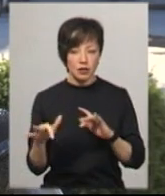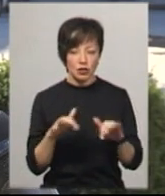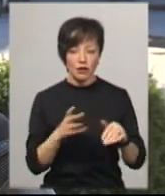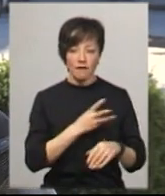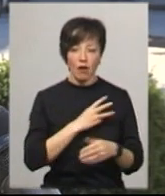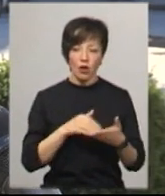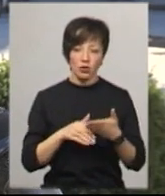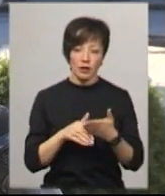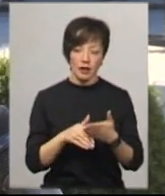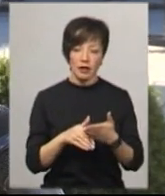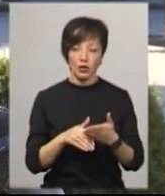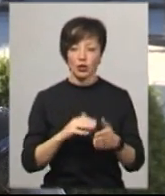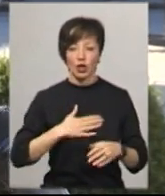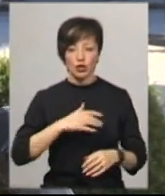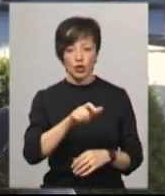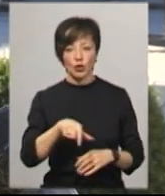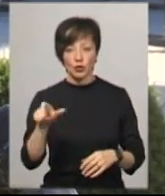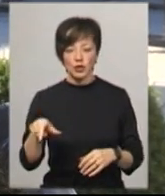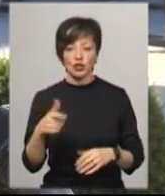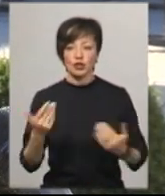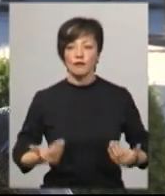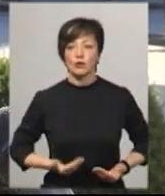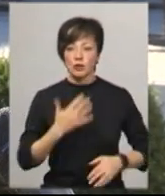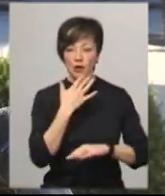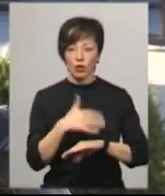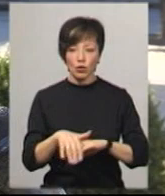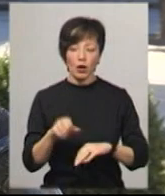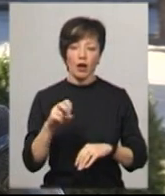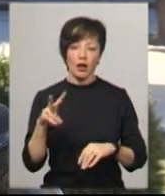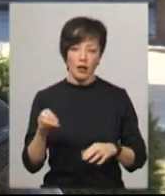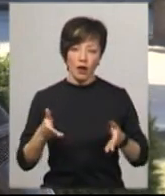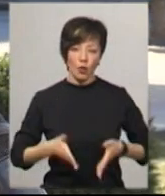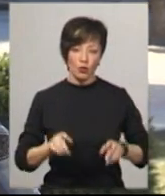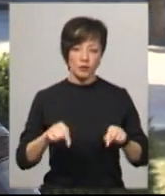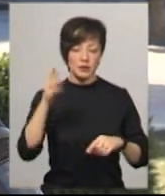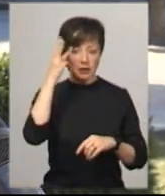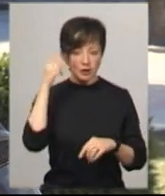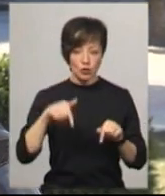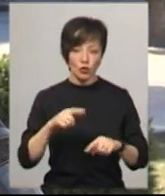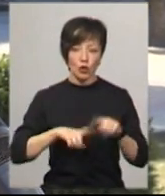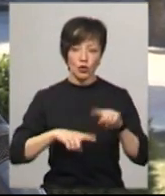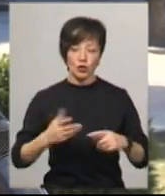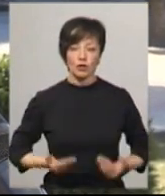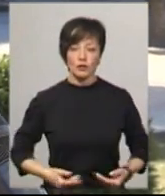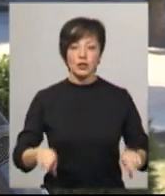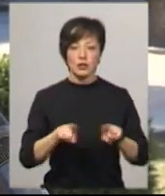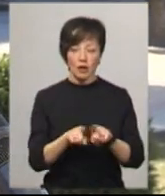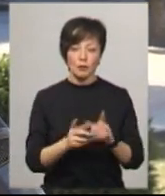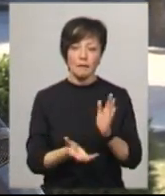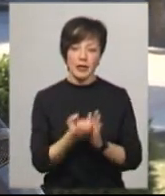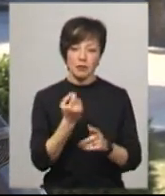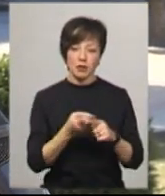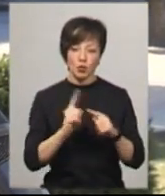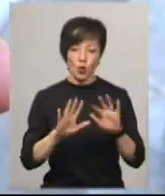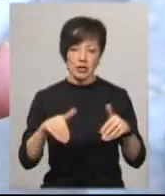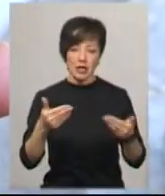волонтери. Наші люди, які навіть живуть за кордоном, але родом з Хмельницького, тут живуть їхні родичі, вони теж підтримали